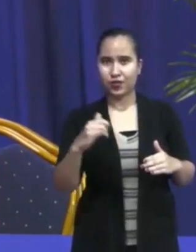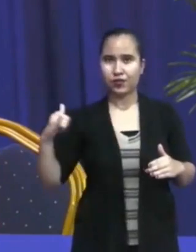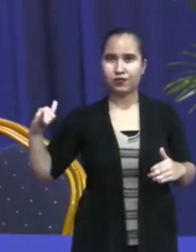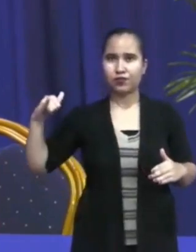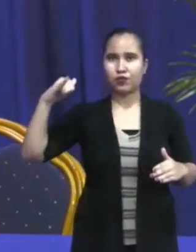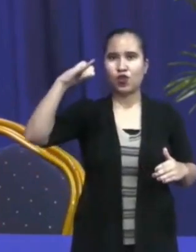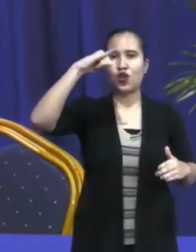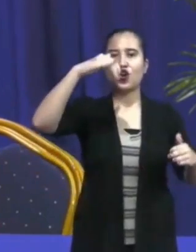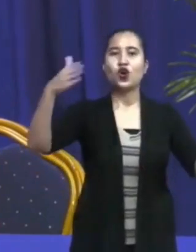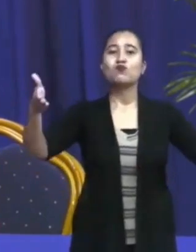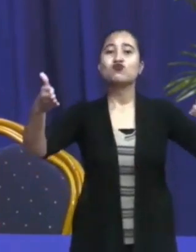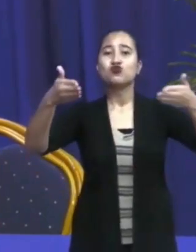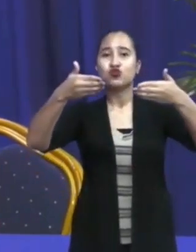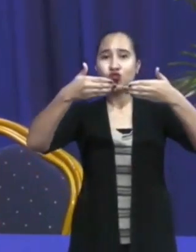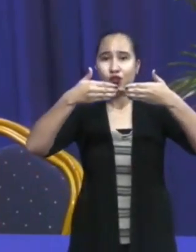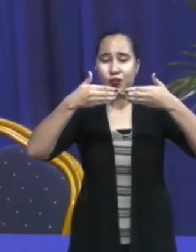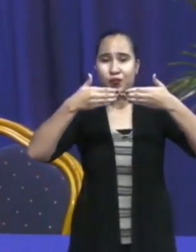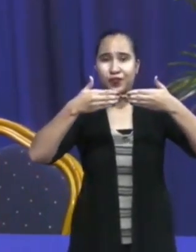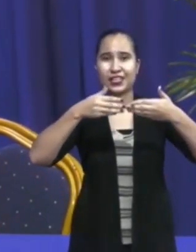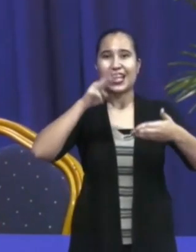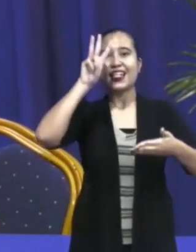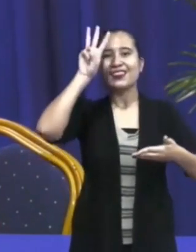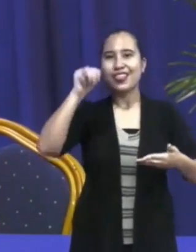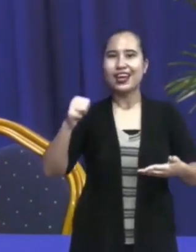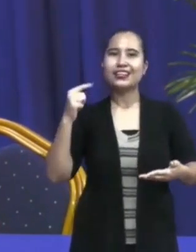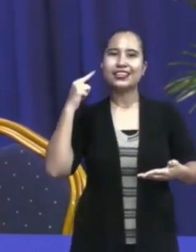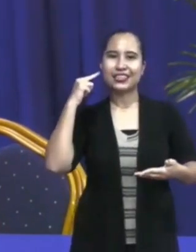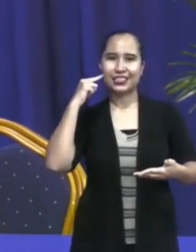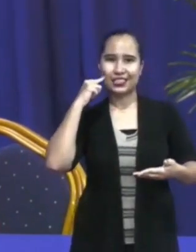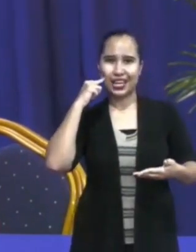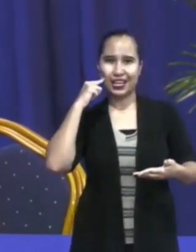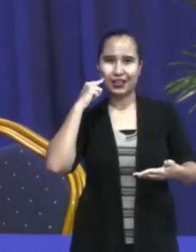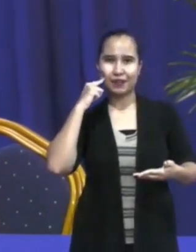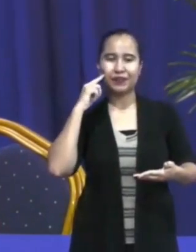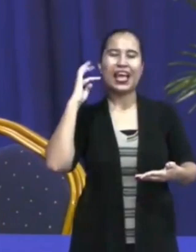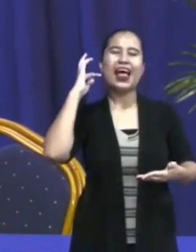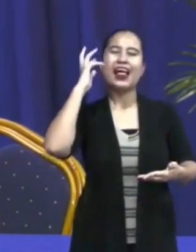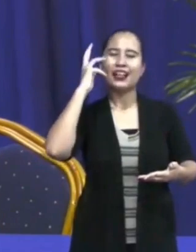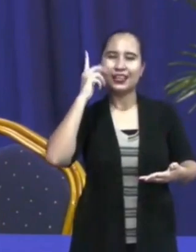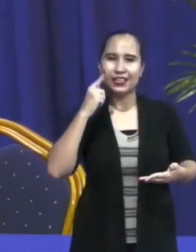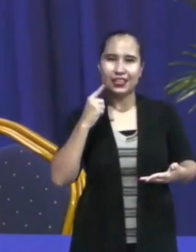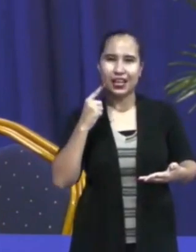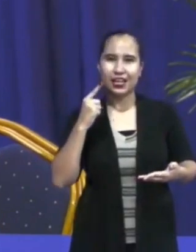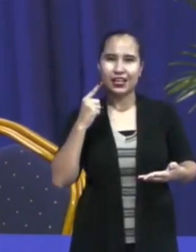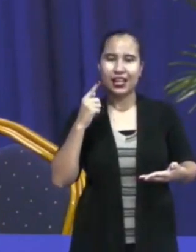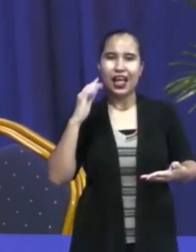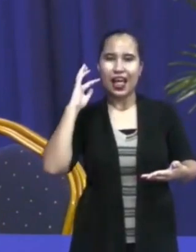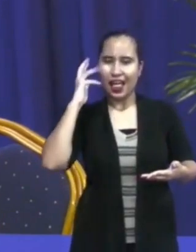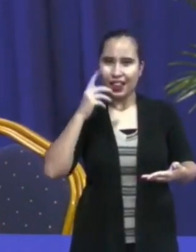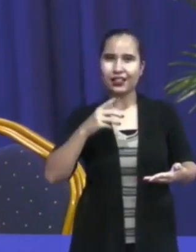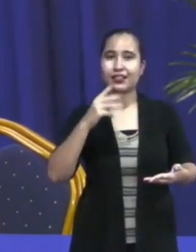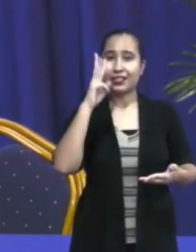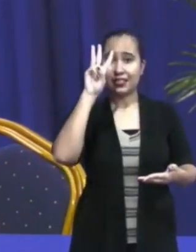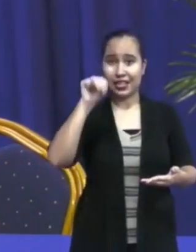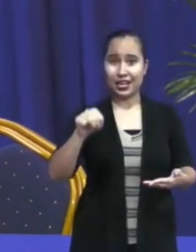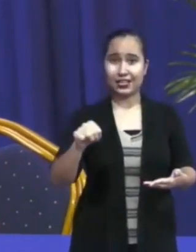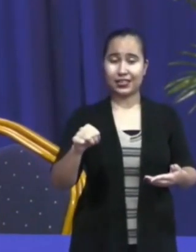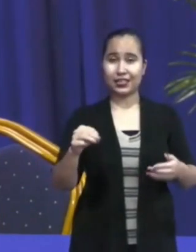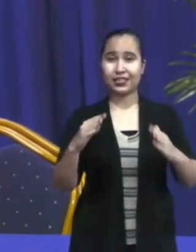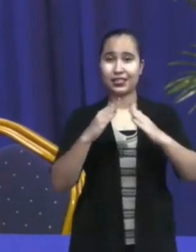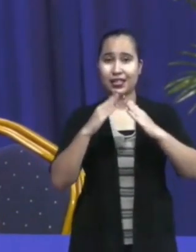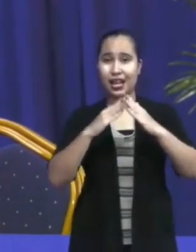sluiten, hebben we gezegd 30 dagen, elke 30 dagen evalueren wij. Dat is dus 14 april.